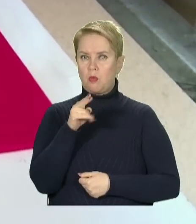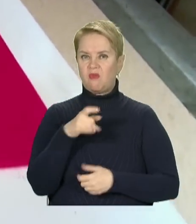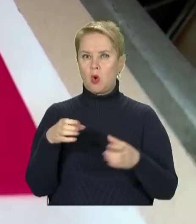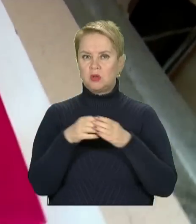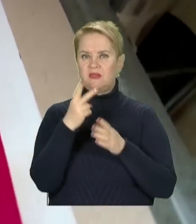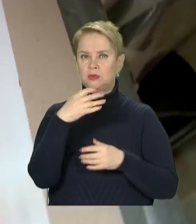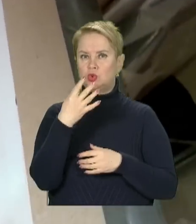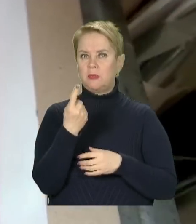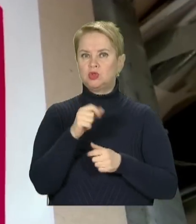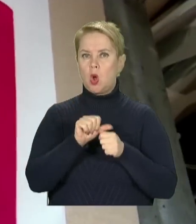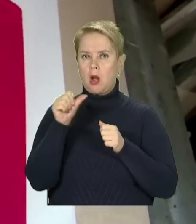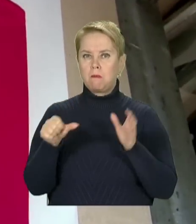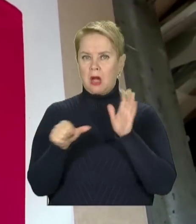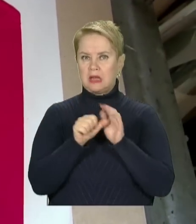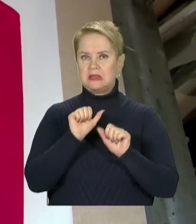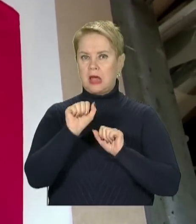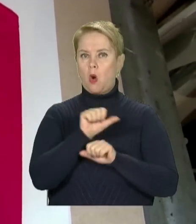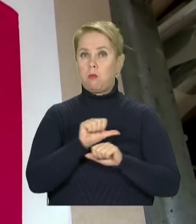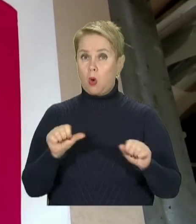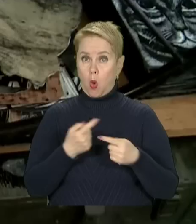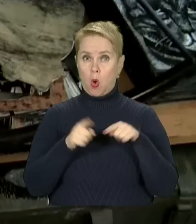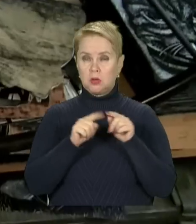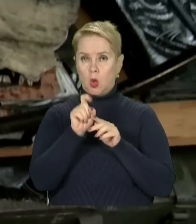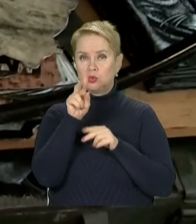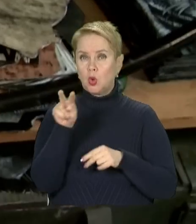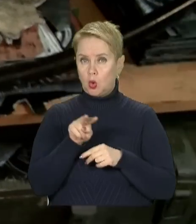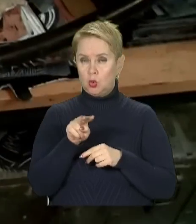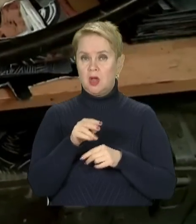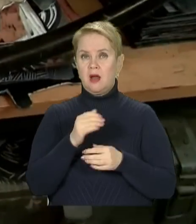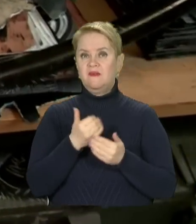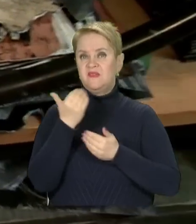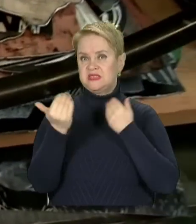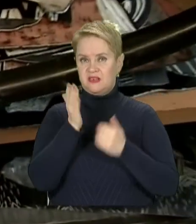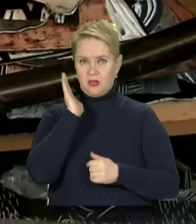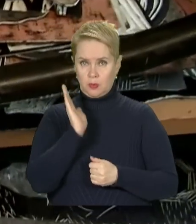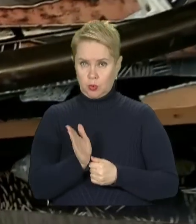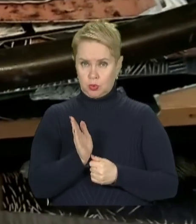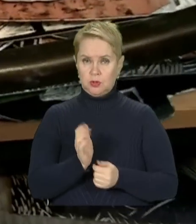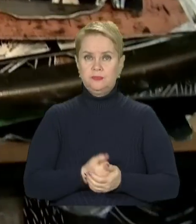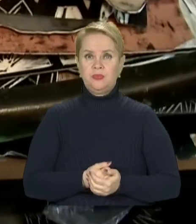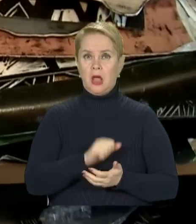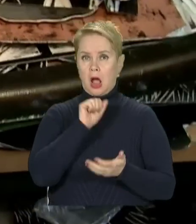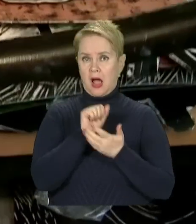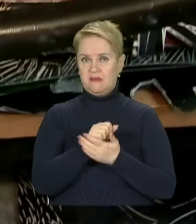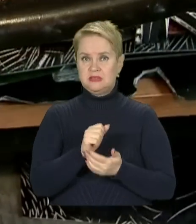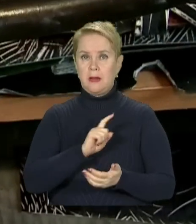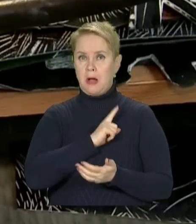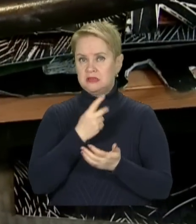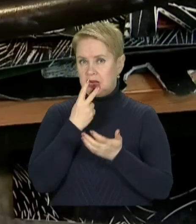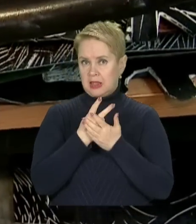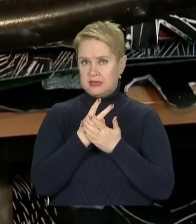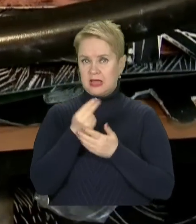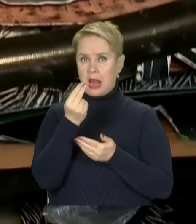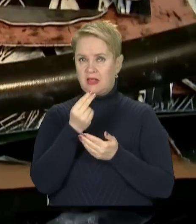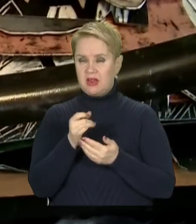роти 241 окремої бригади тероборони. 11 лютого в рамках виставки відбудеться авторський майстер-клас з